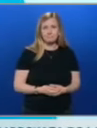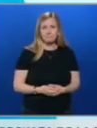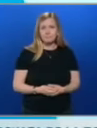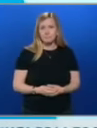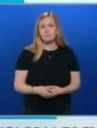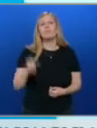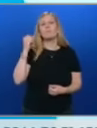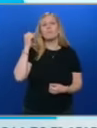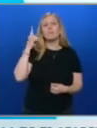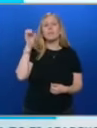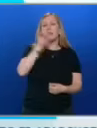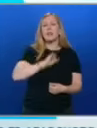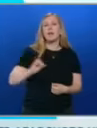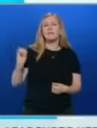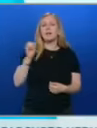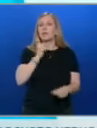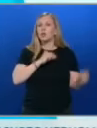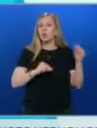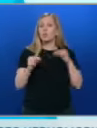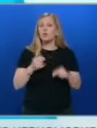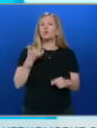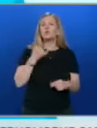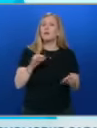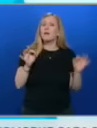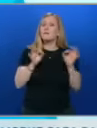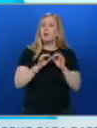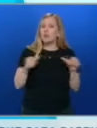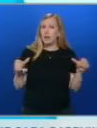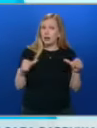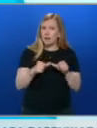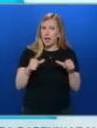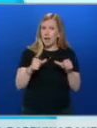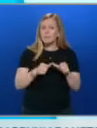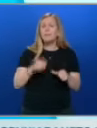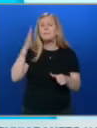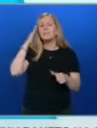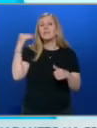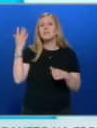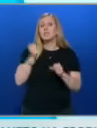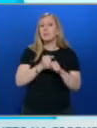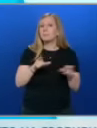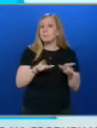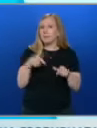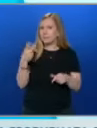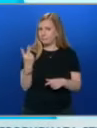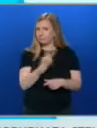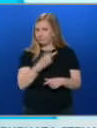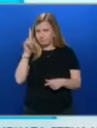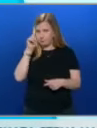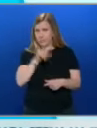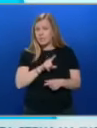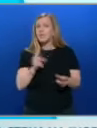Председателят на Европейската комисия Урсула фон дер Лайн и вице-премиерът и министр на външните работи Мария Габриел Ще обсъдят